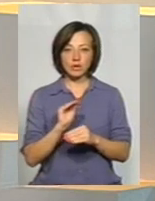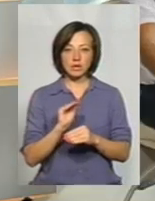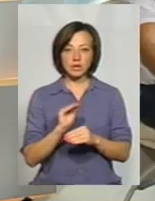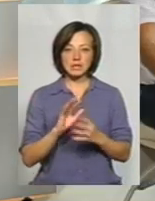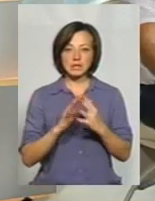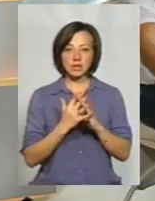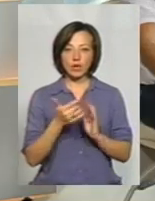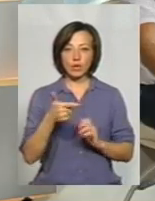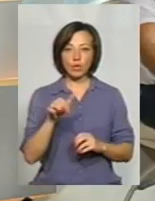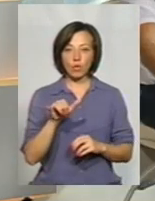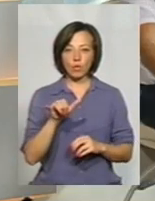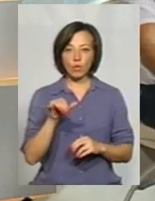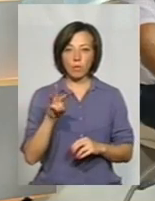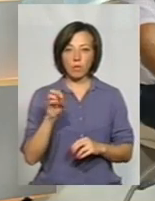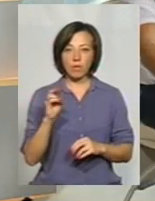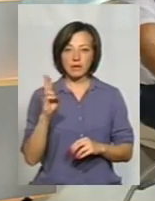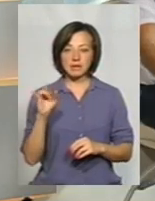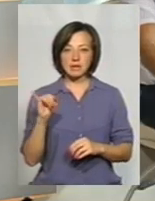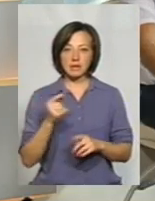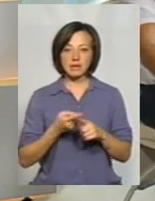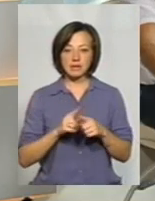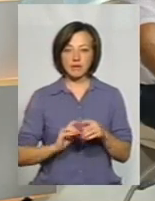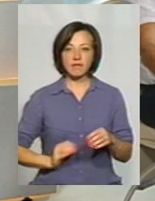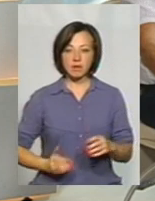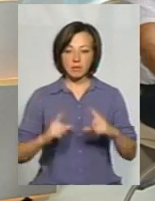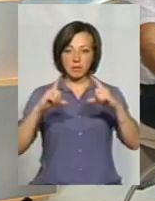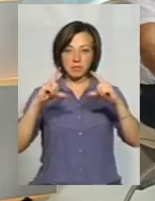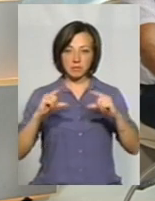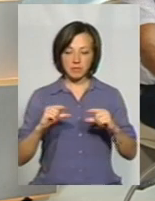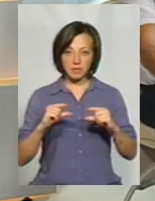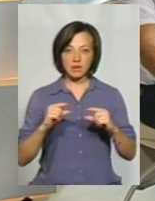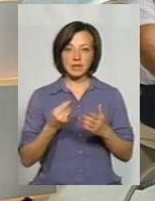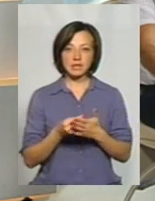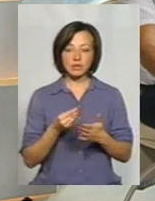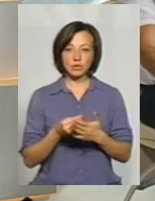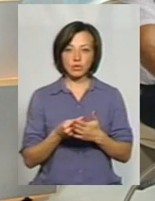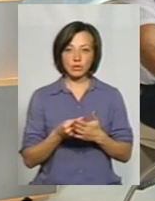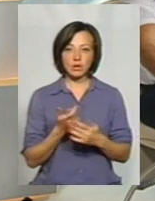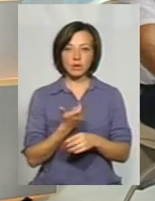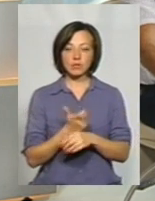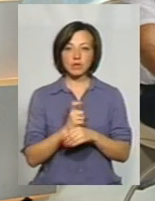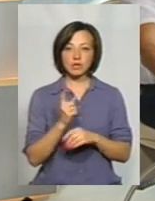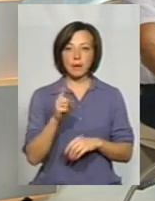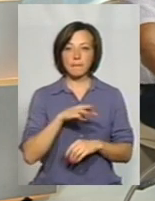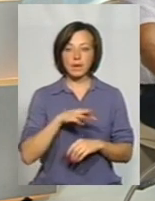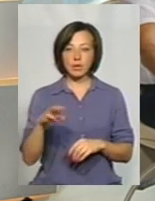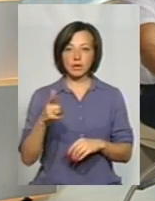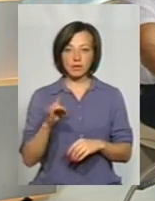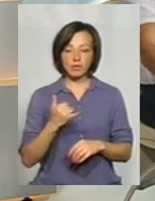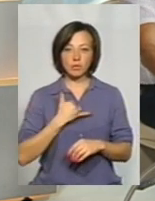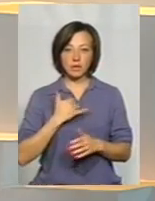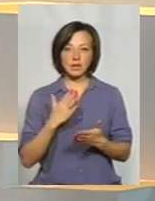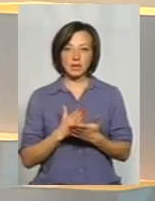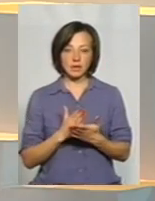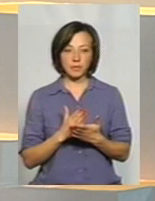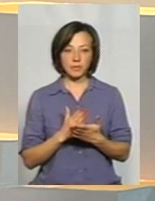селогумиці, там підрядник зменшив ціну, учасник підрядник зменшив ціну більше мільйона гривень. У мене є